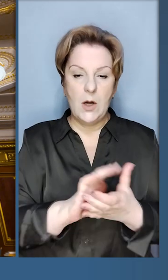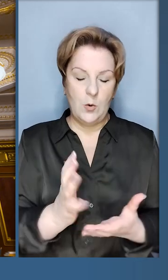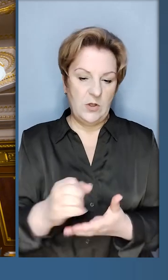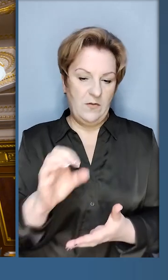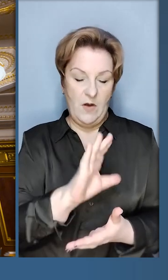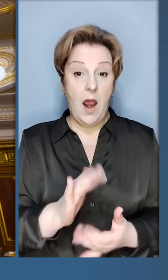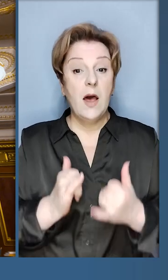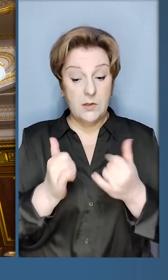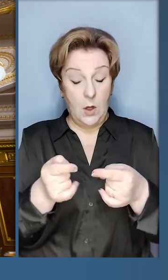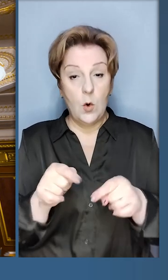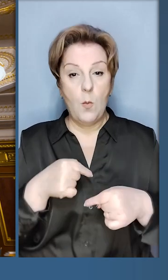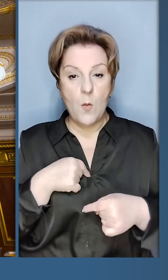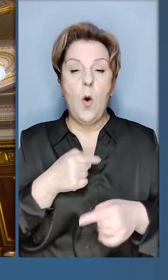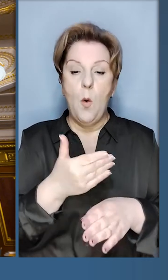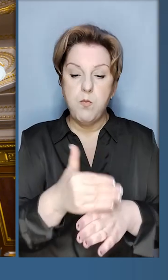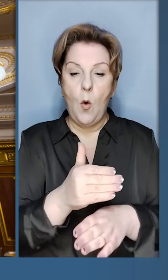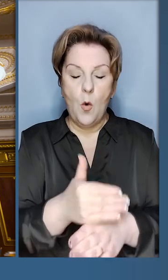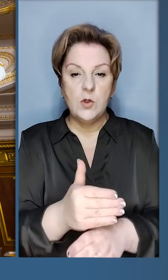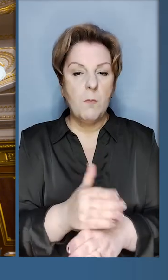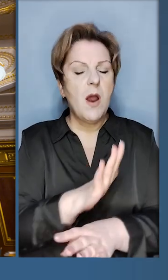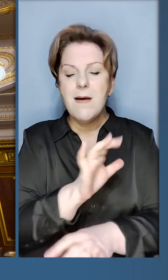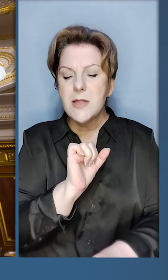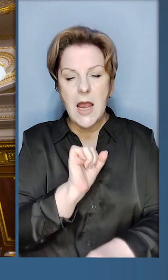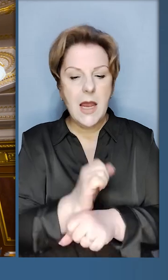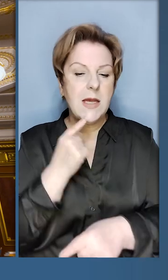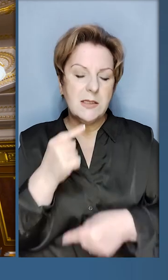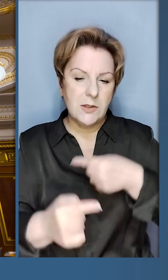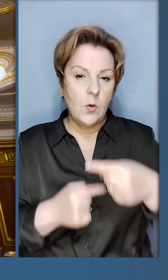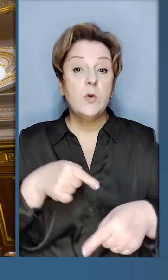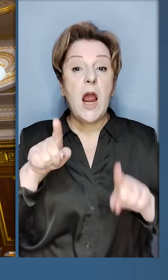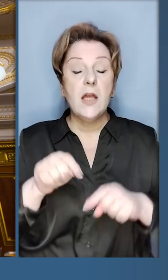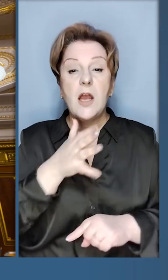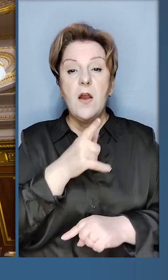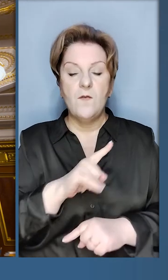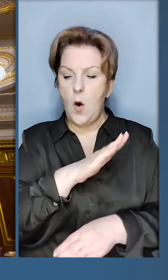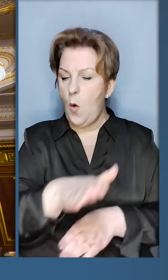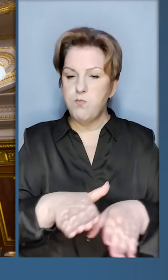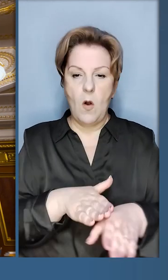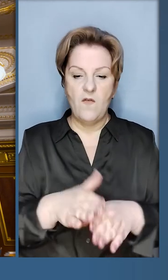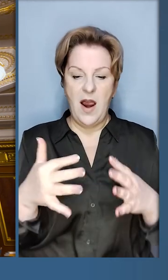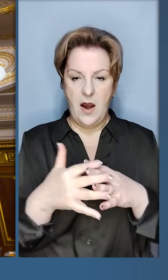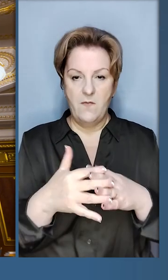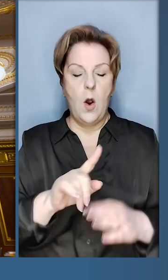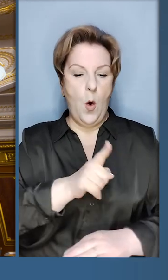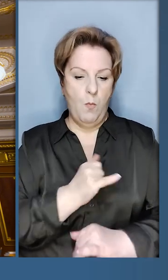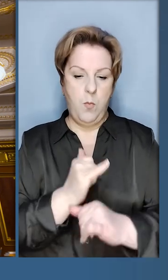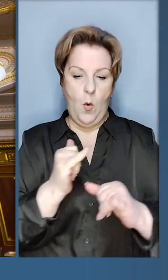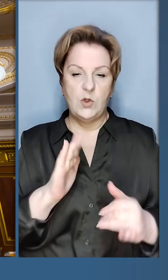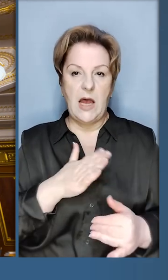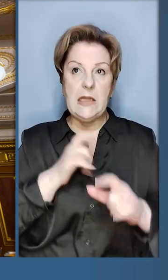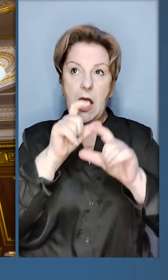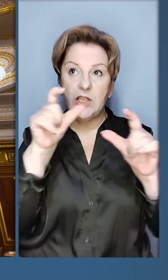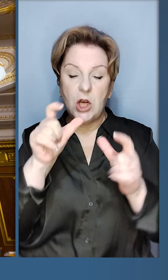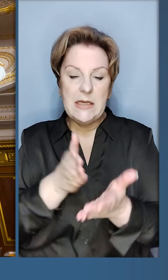Європи. Заради цього ми поступово, не зупиняючись навіть у час повномасштабної війни, посилюємо